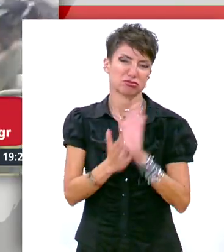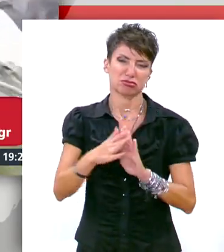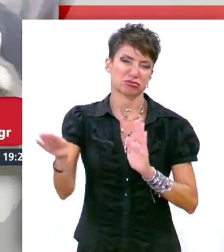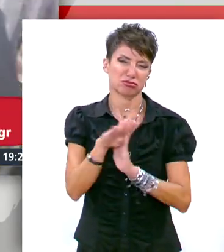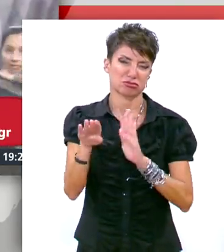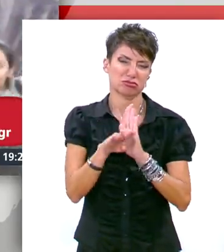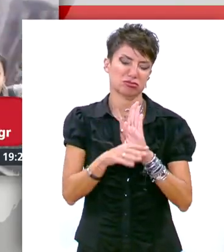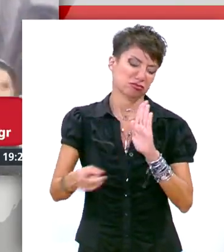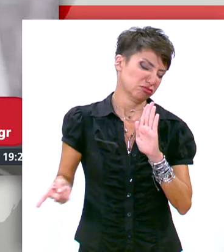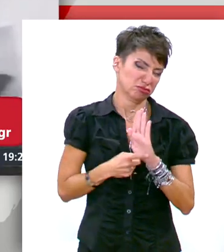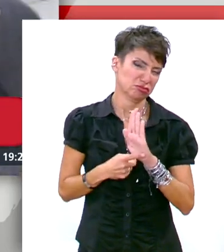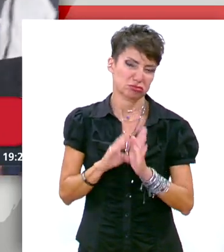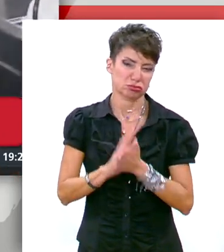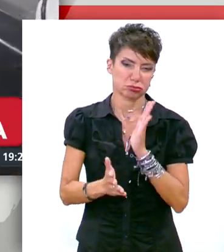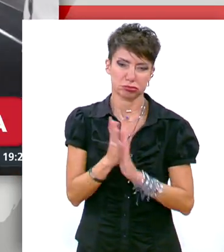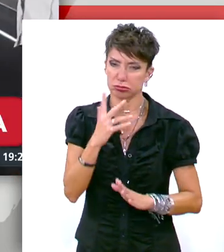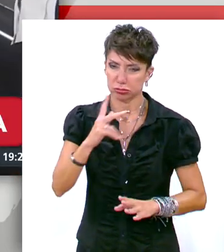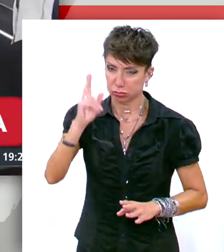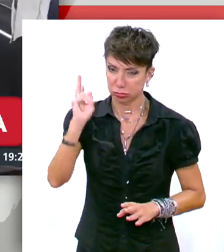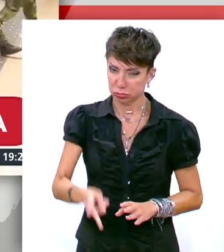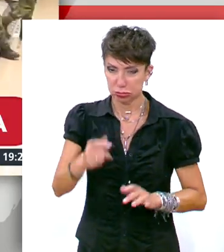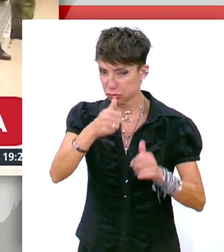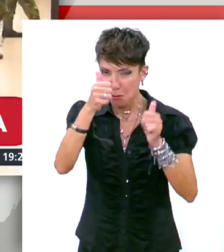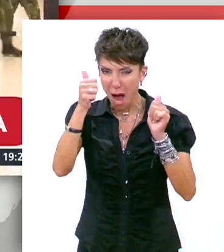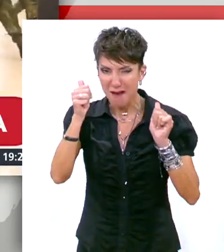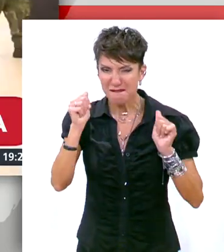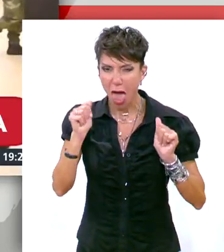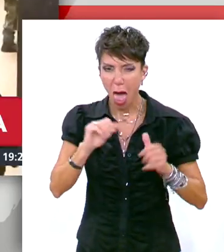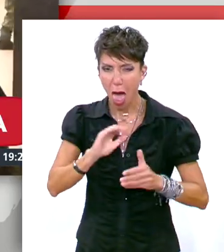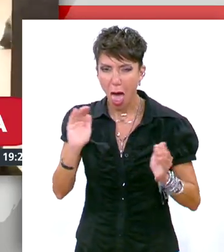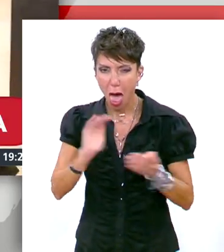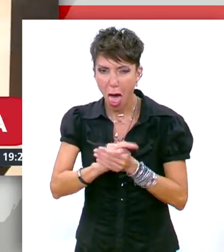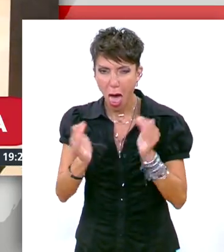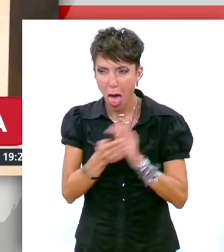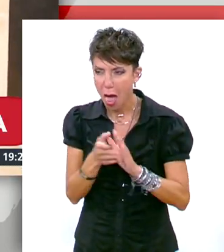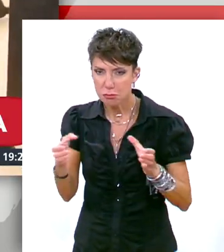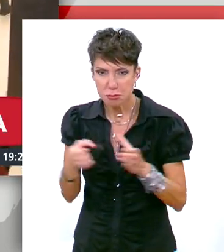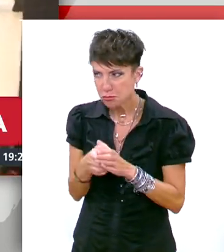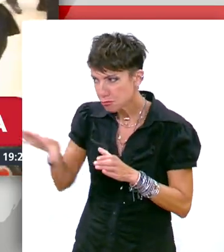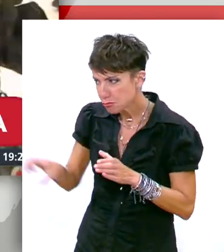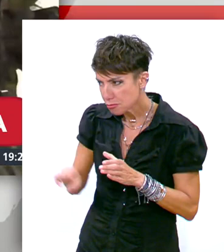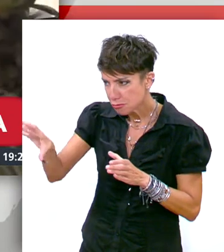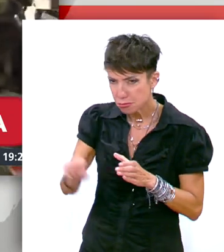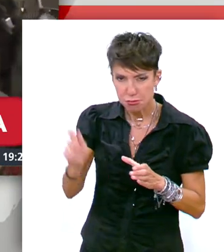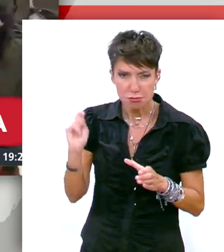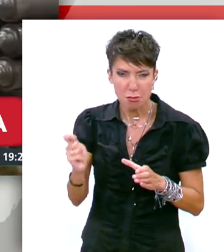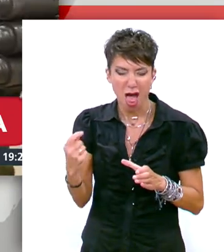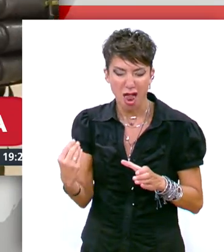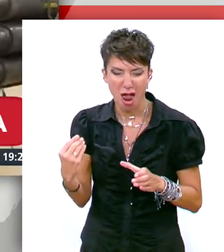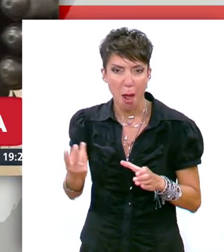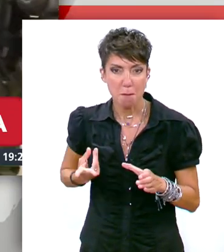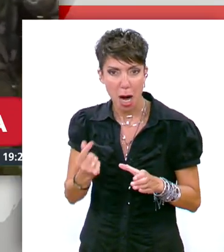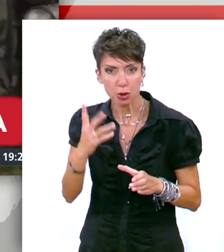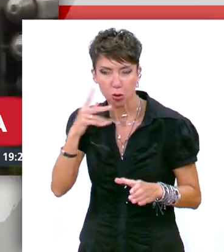στη Σουηδία είναι πλέον ανεξέλιγκτη. Οι συμμορίες στρατολογούν μετανάστες από τις υποβαθμισμένες περιοχές. Η